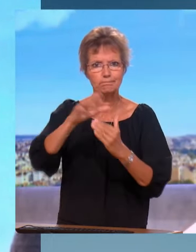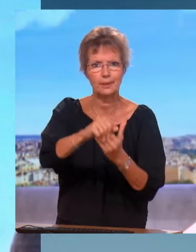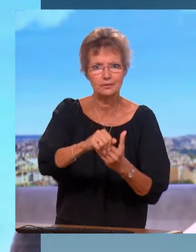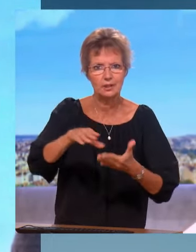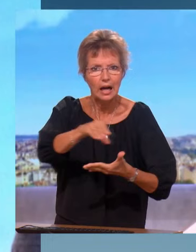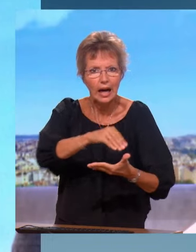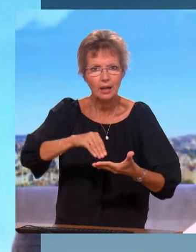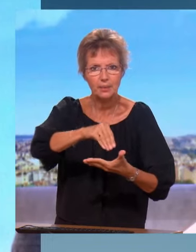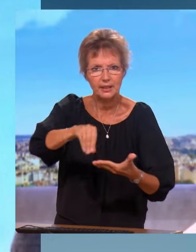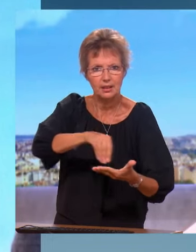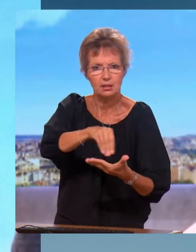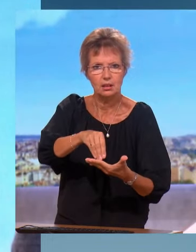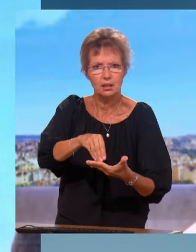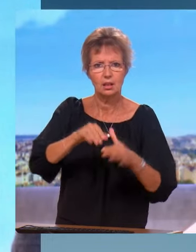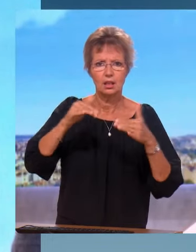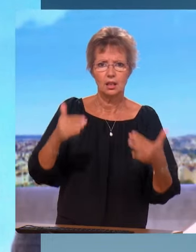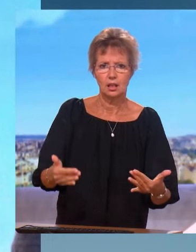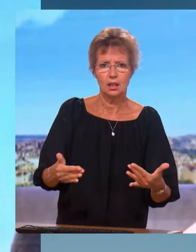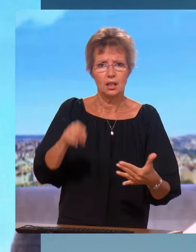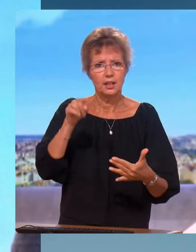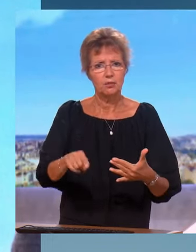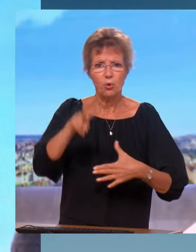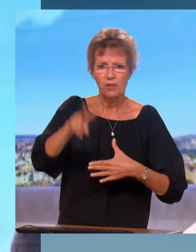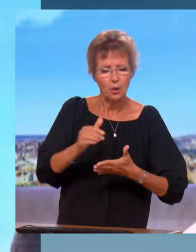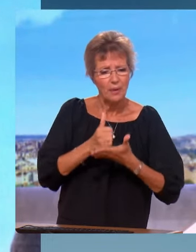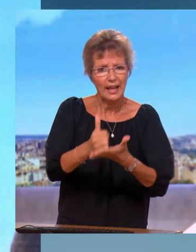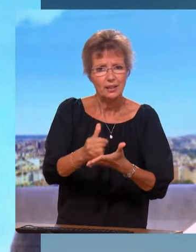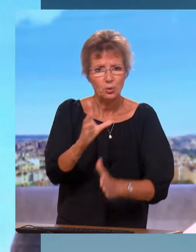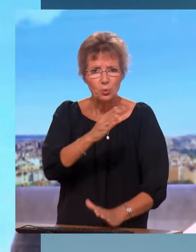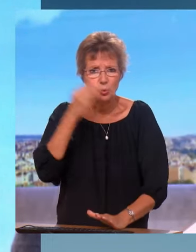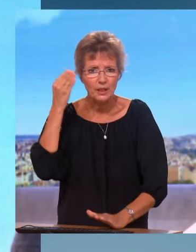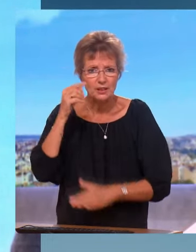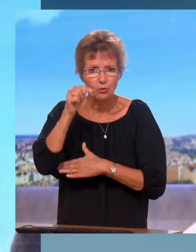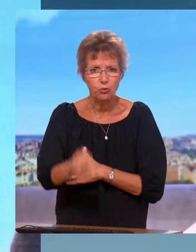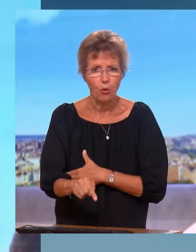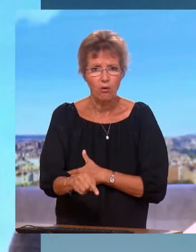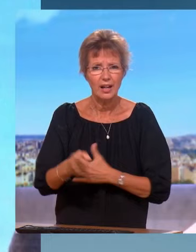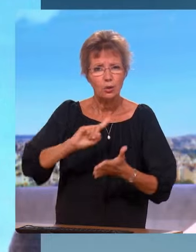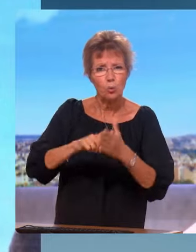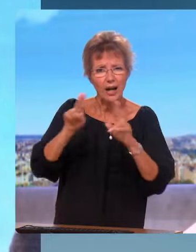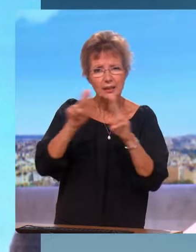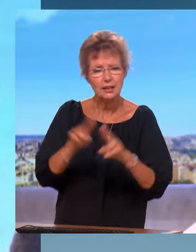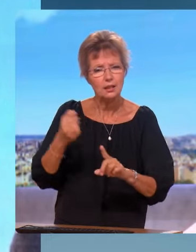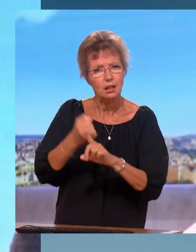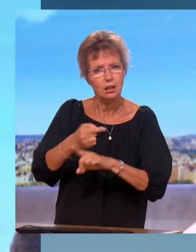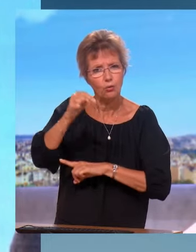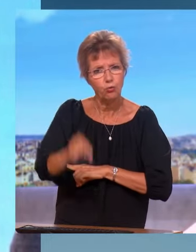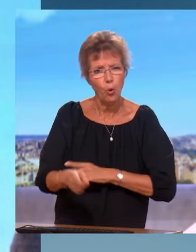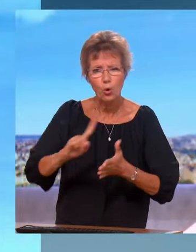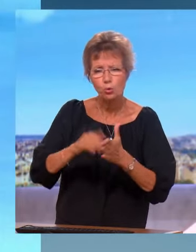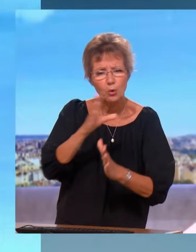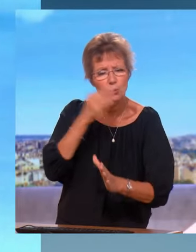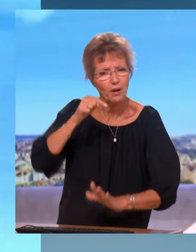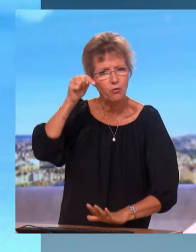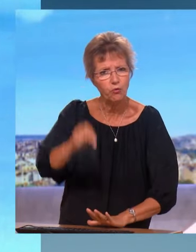Il faut laisser partir les gens et avoir un couloir humanitaire. C'est un combat pour le droit international et pour les droits de l'homme. La